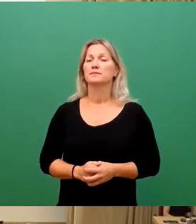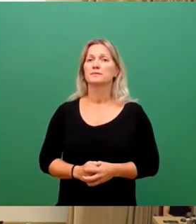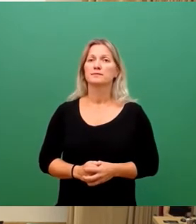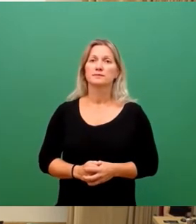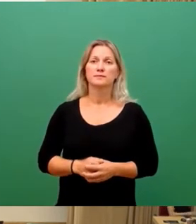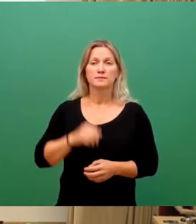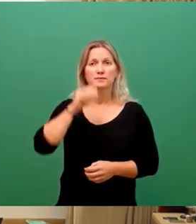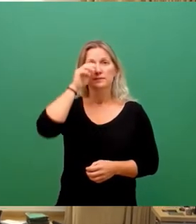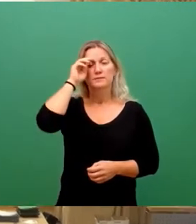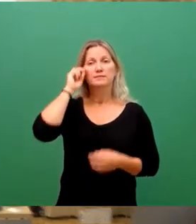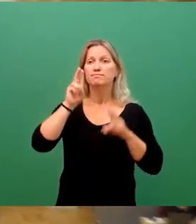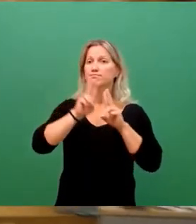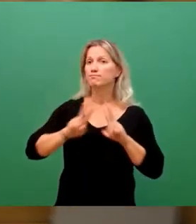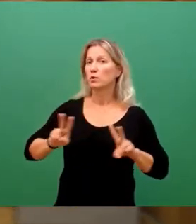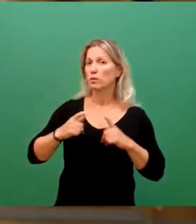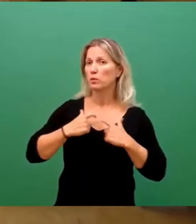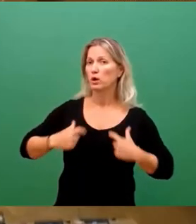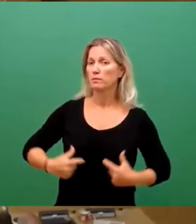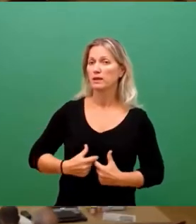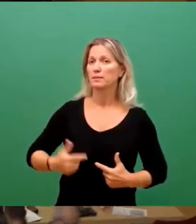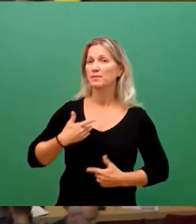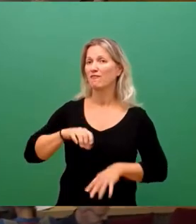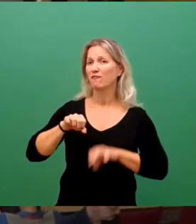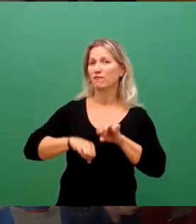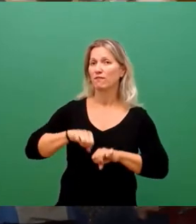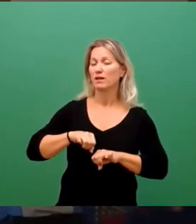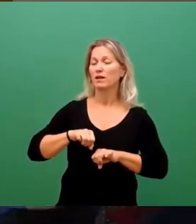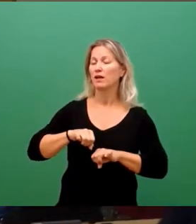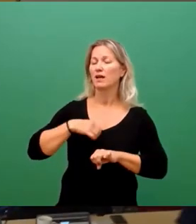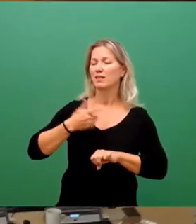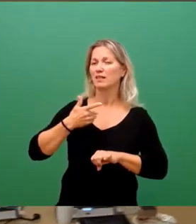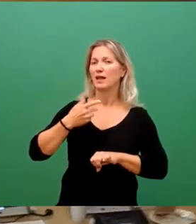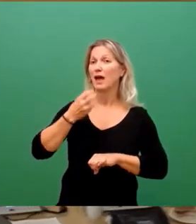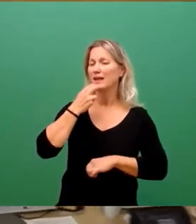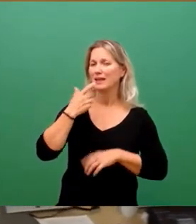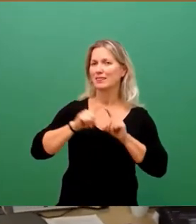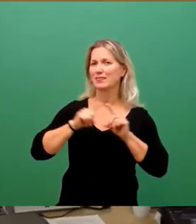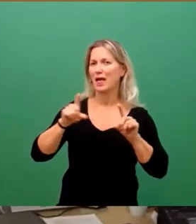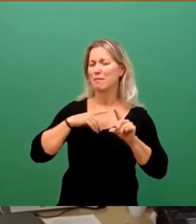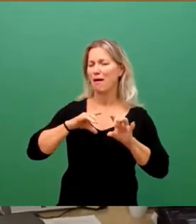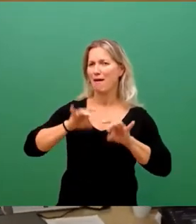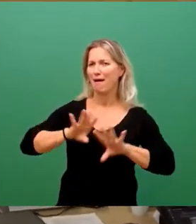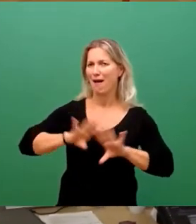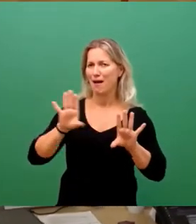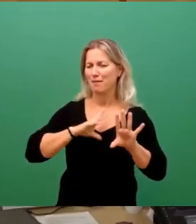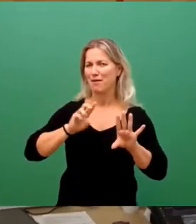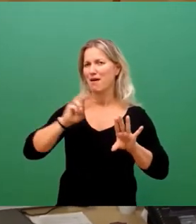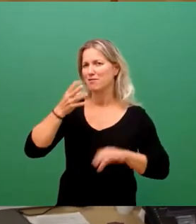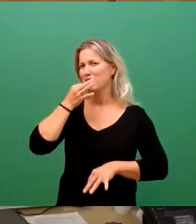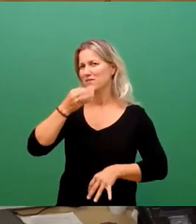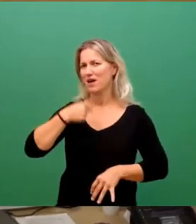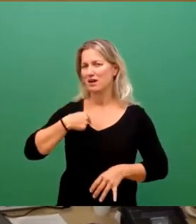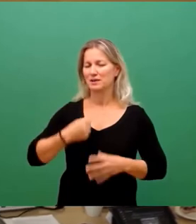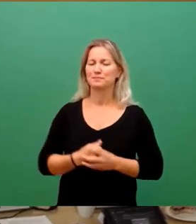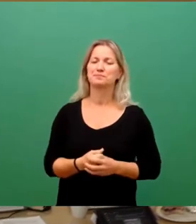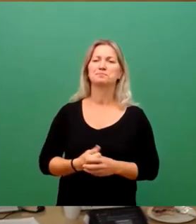Sehr geehrter Herr Oberbürgermeister, meine Frage dreht sich mal nicht um das Thema Energie. In den vergangenen Monaten und auch Wochen gab es